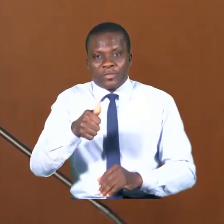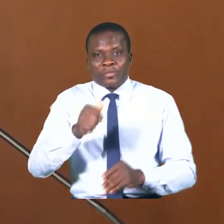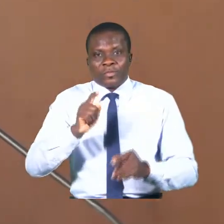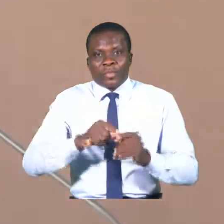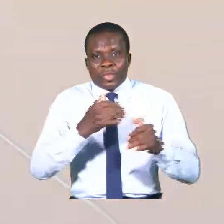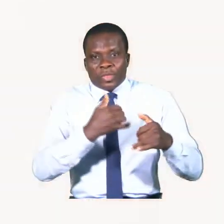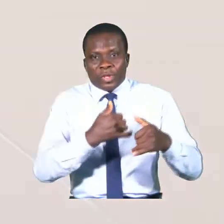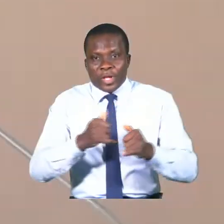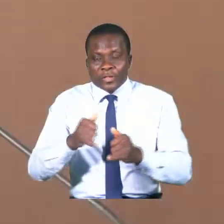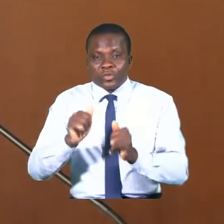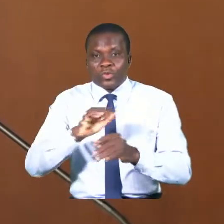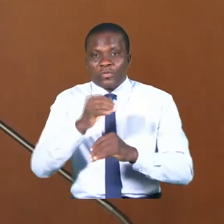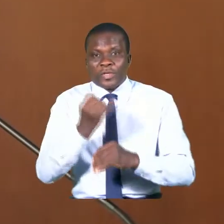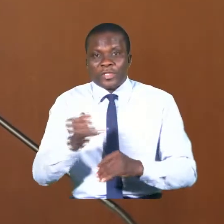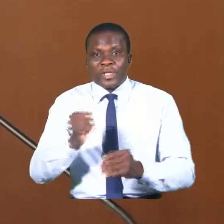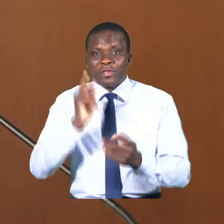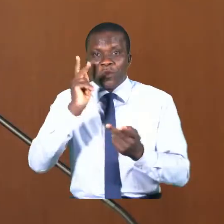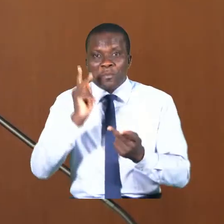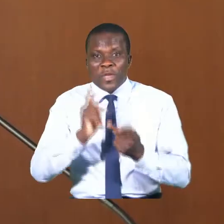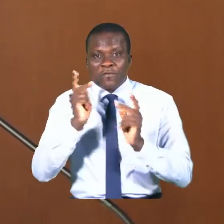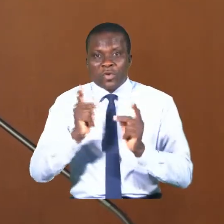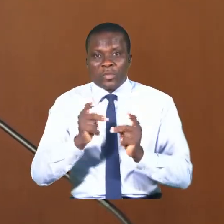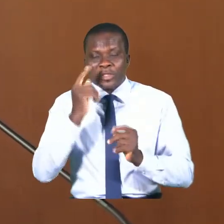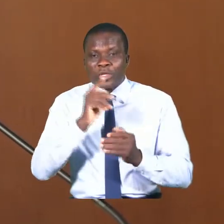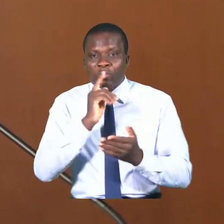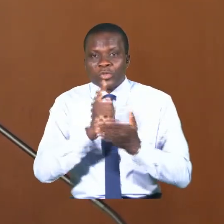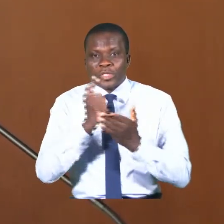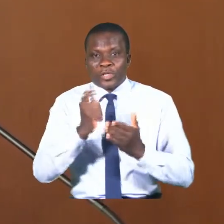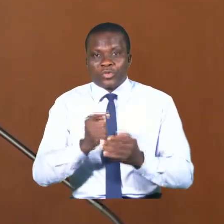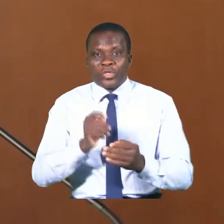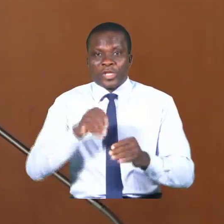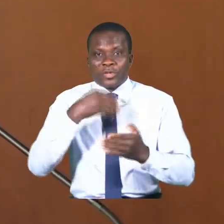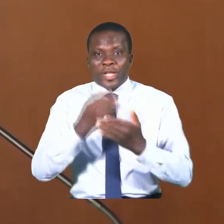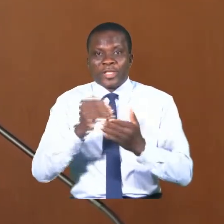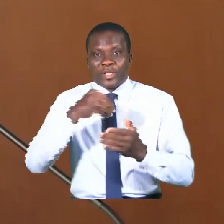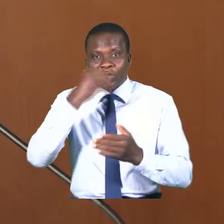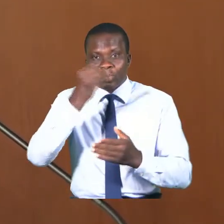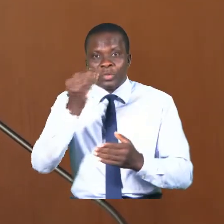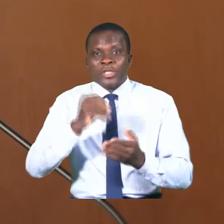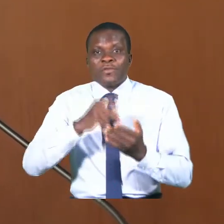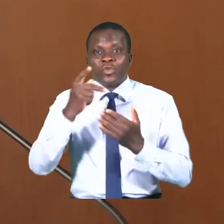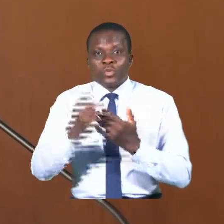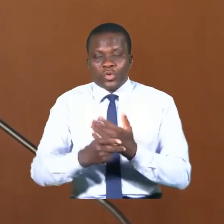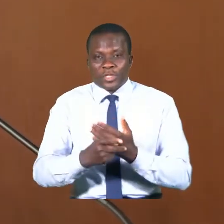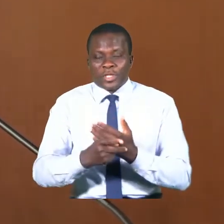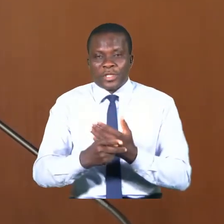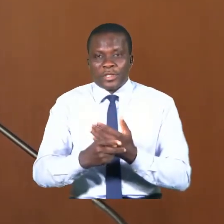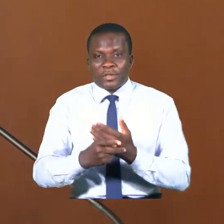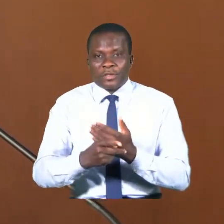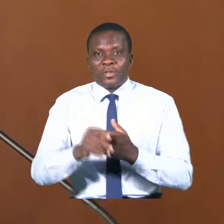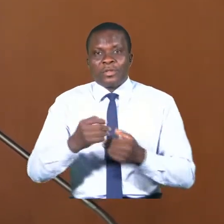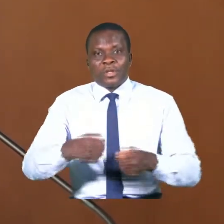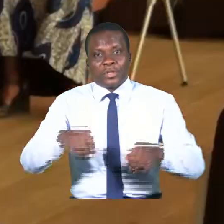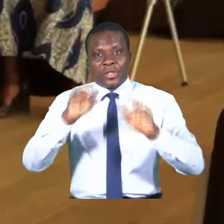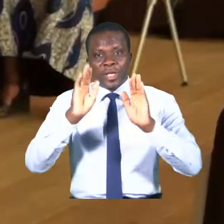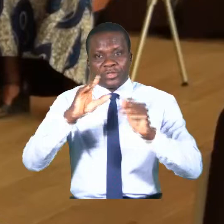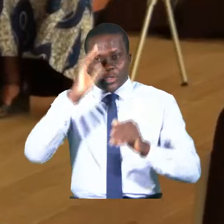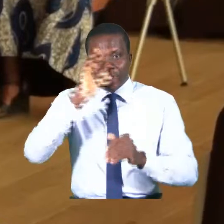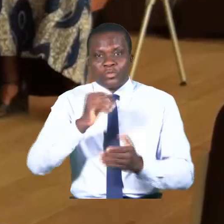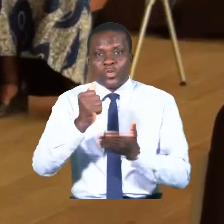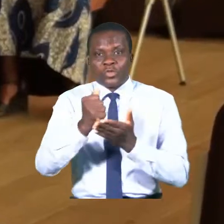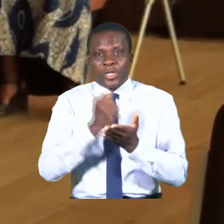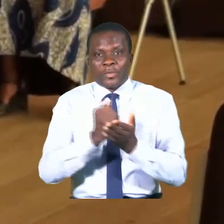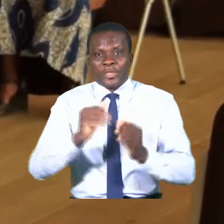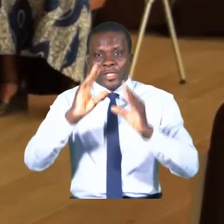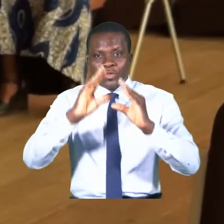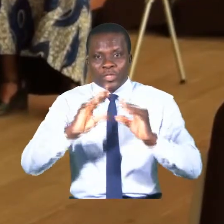suivre les indicateurs de performance pour s'achever de l'atteinte de l'objectif de ce projet. Excellences, Monsieur l'Ambassadeur du